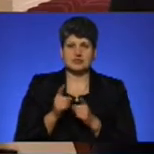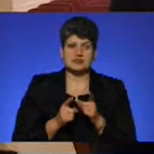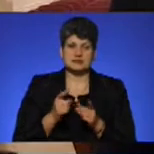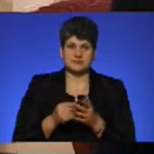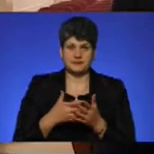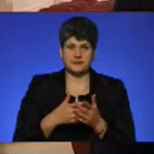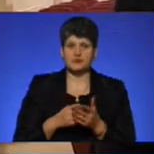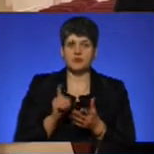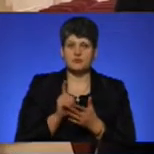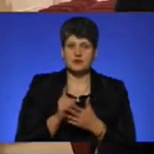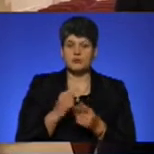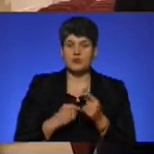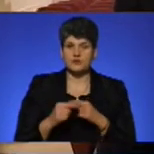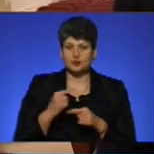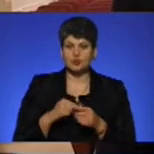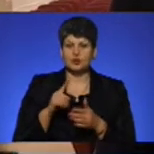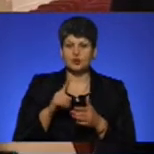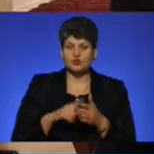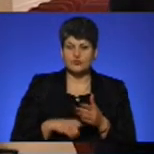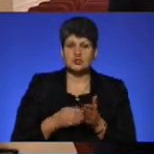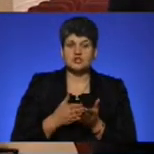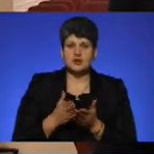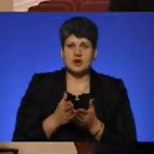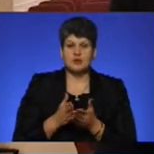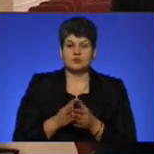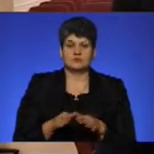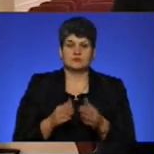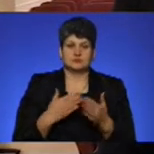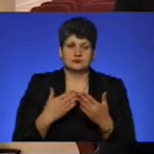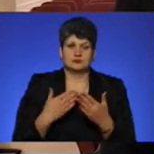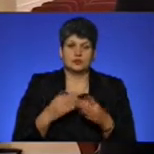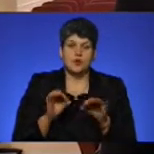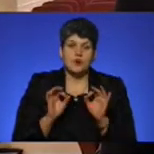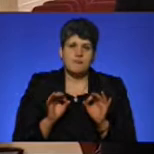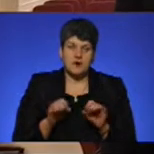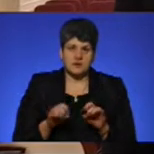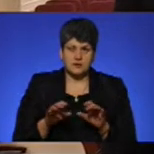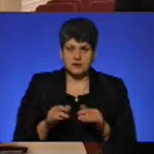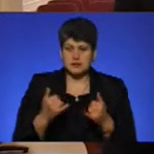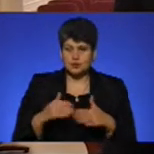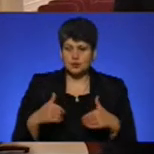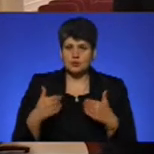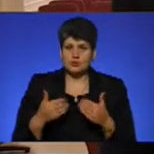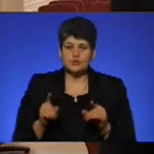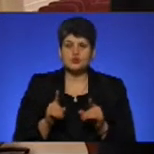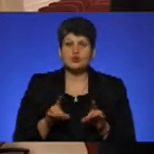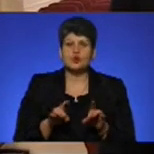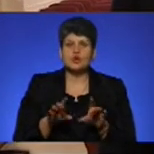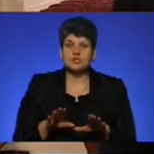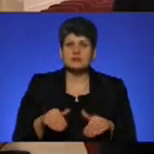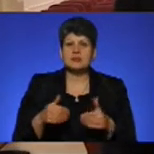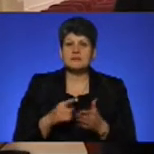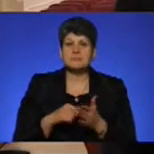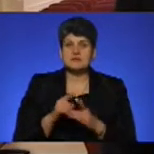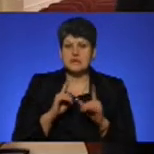повернути цю довіру шляхом аргументованих, нормальних, конструктивних рішень. Наразі таку пропозицію щодо рішень ми надаємо міській